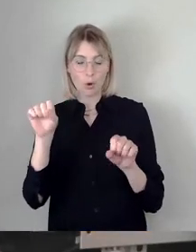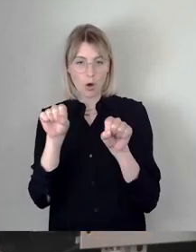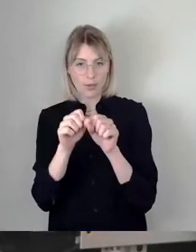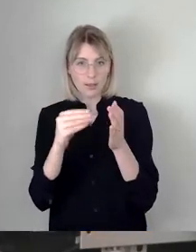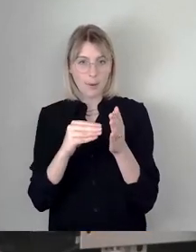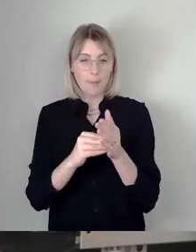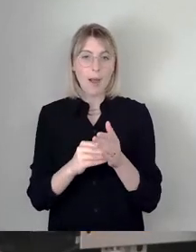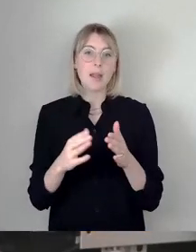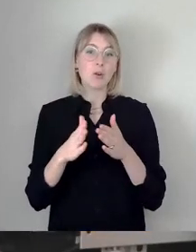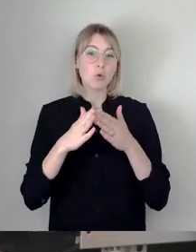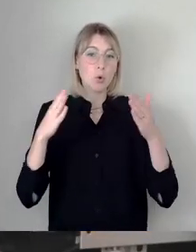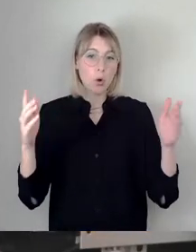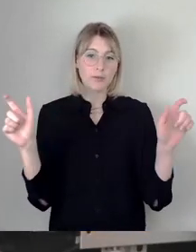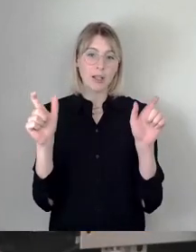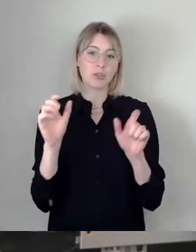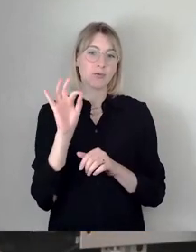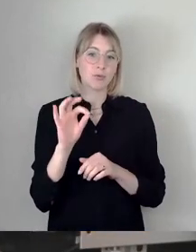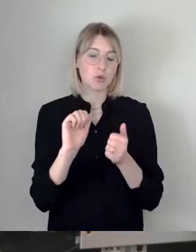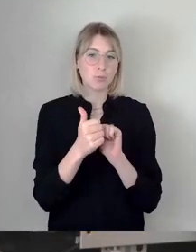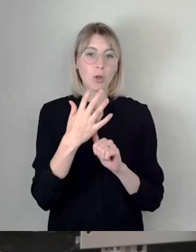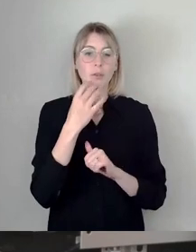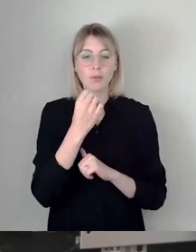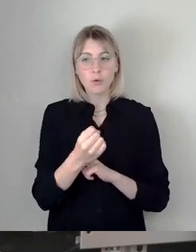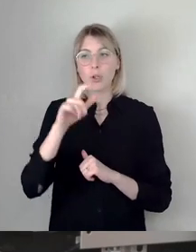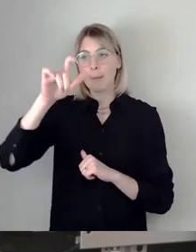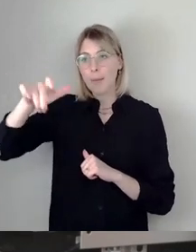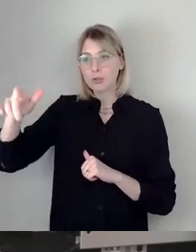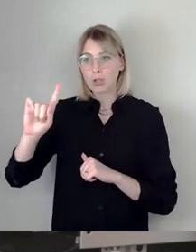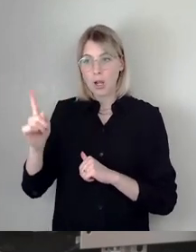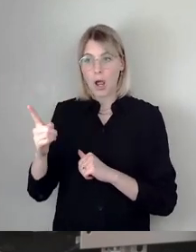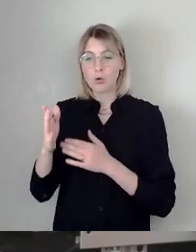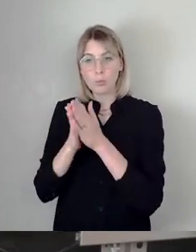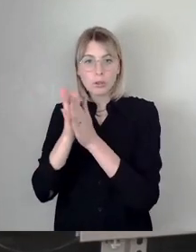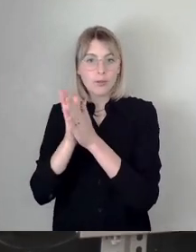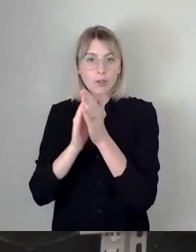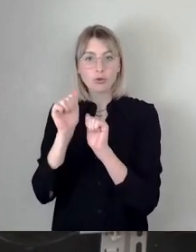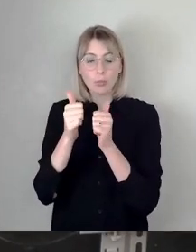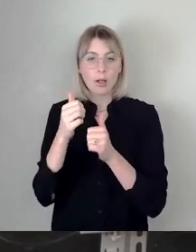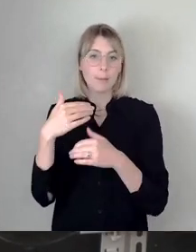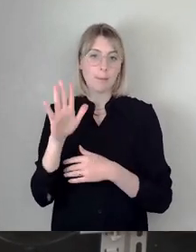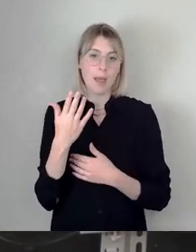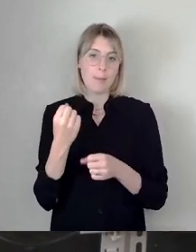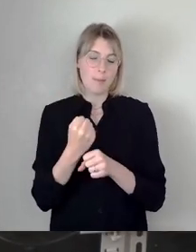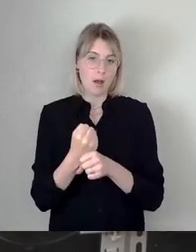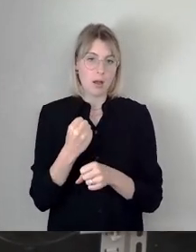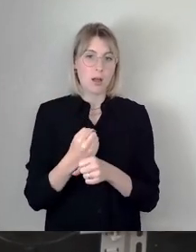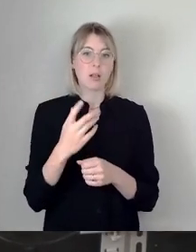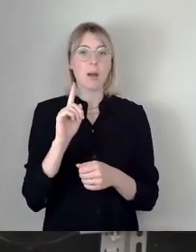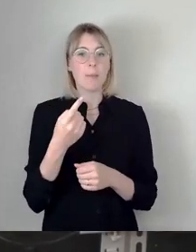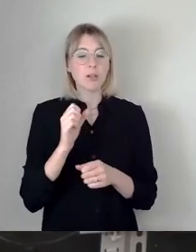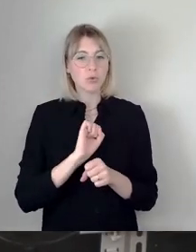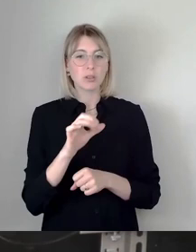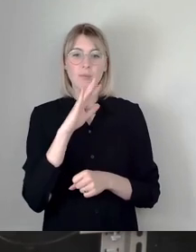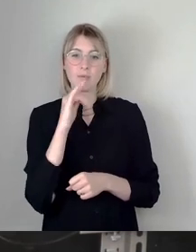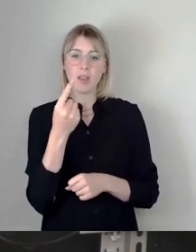geeignet, Menschen für den Sport auch zu begeistern. Leider kosten die natürlich auch eine ganze Menge Geld. Deshalb ist der